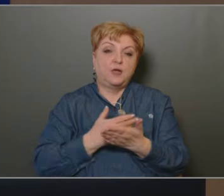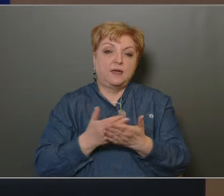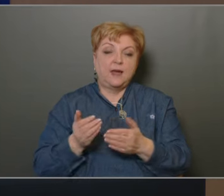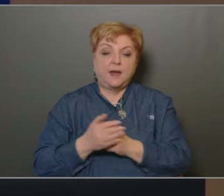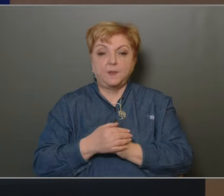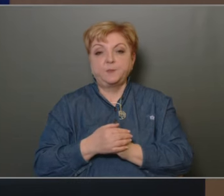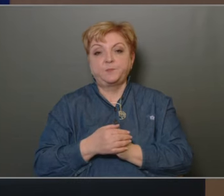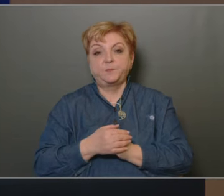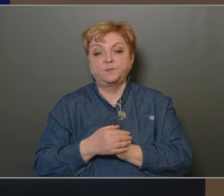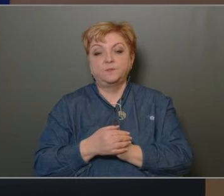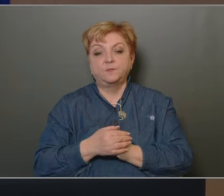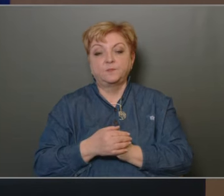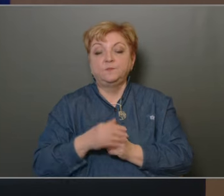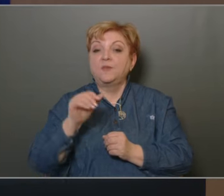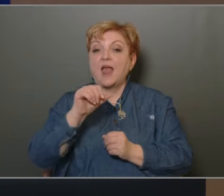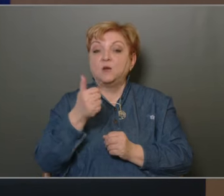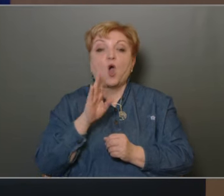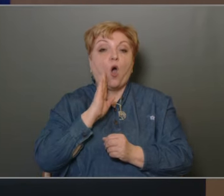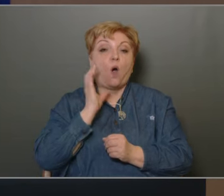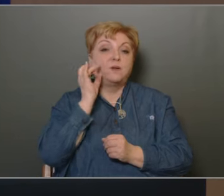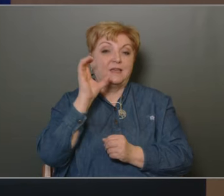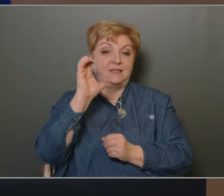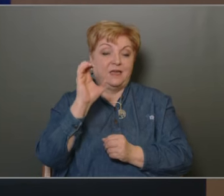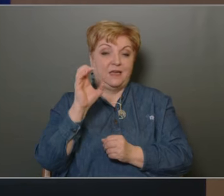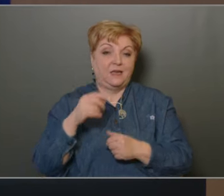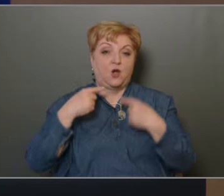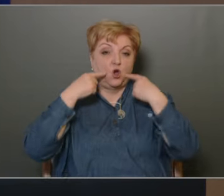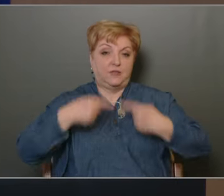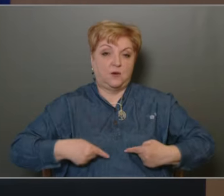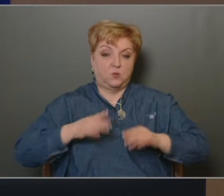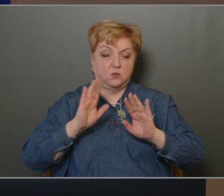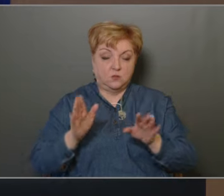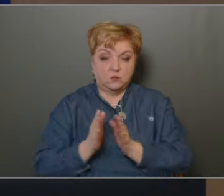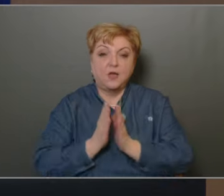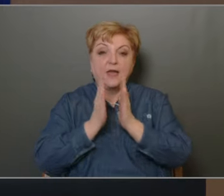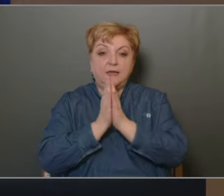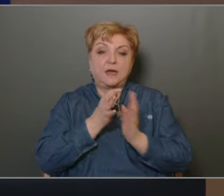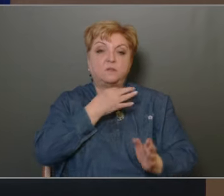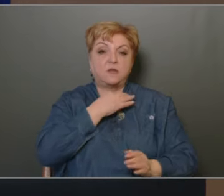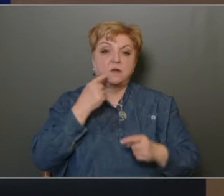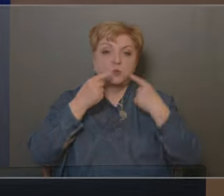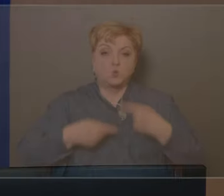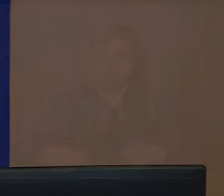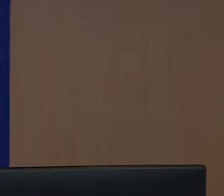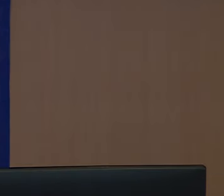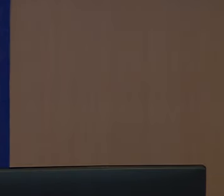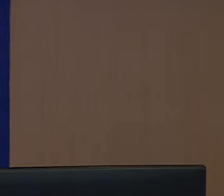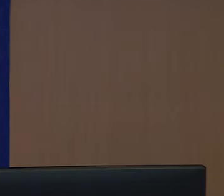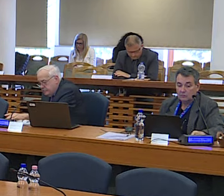alapítói minőségben. Tehát először az ABC határozati javaslattól kérem, döntsünk.